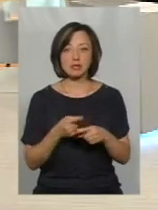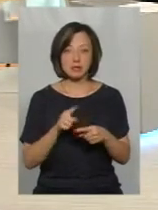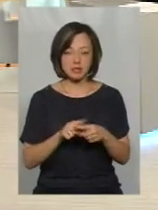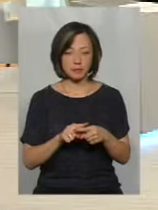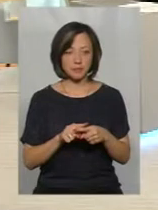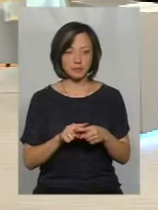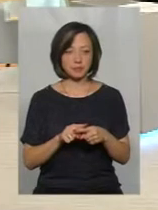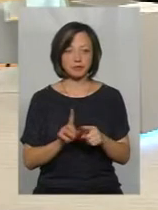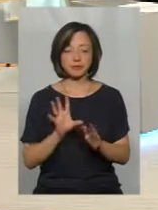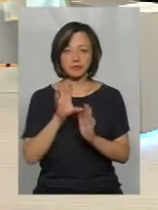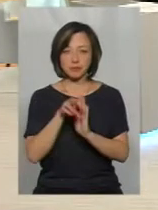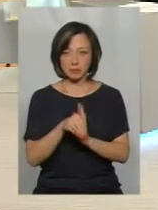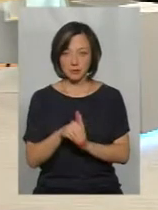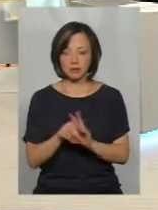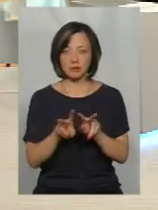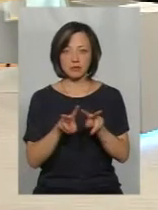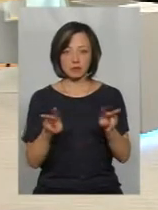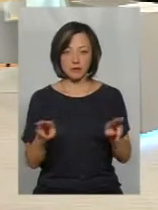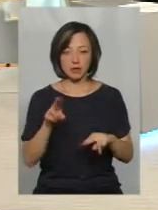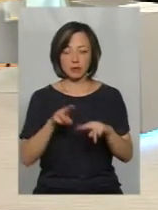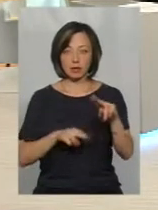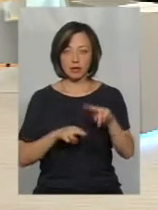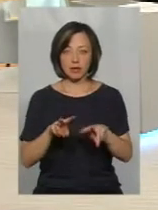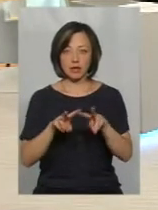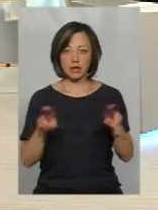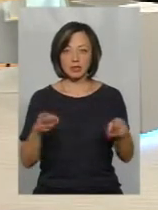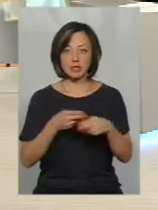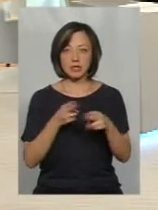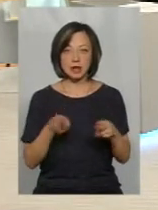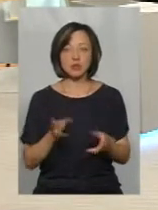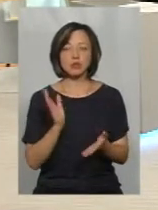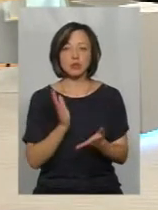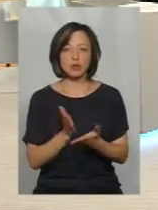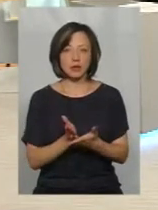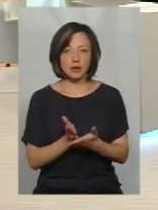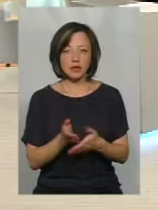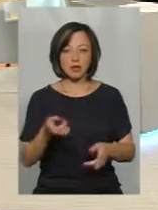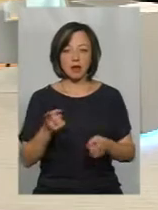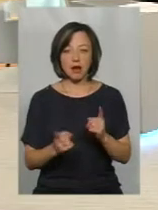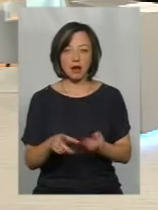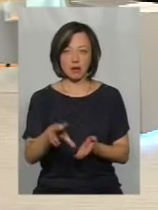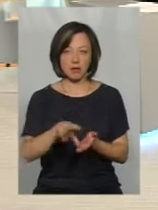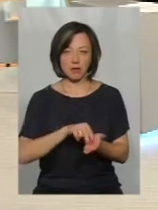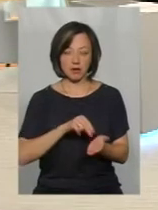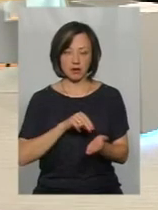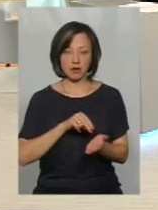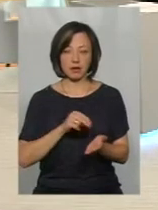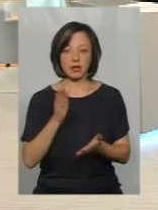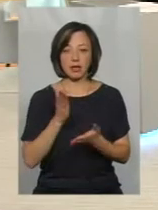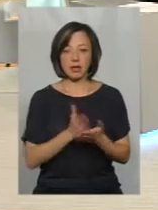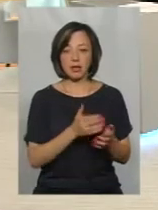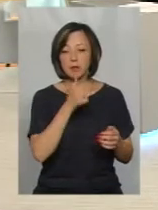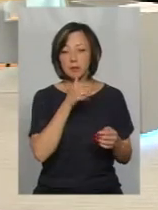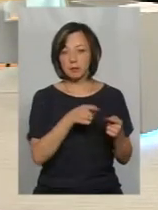могли впровадити таку ж технологію, побудувати таку ж станцію, є реальний приклад. Є пройдений